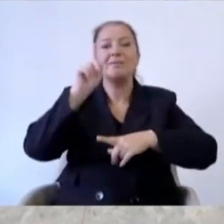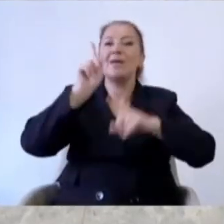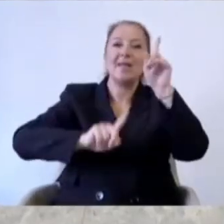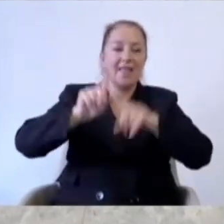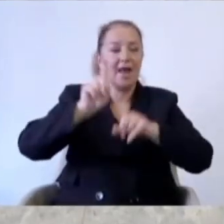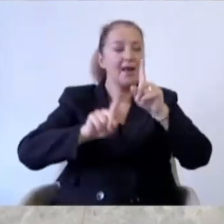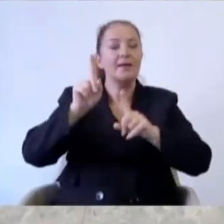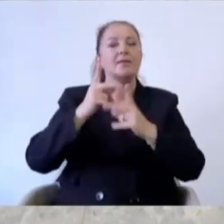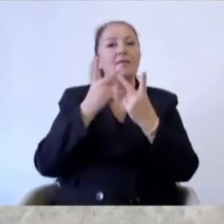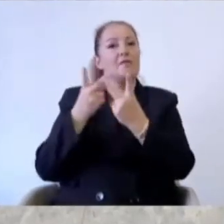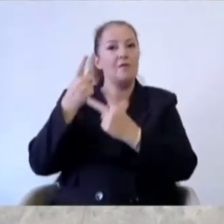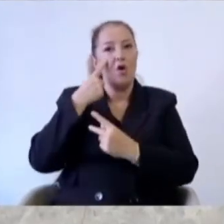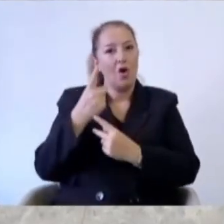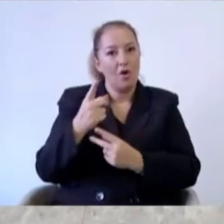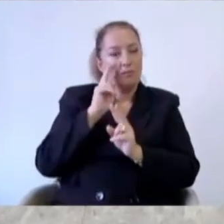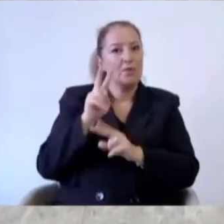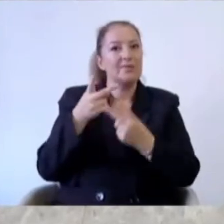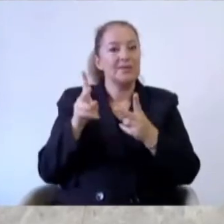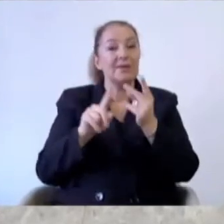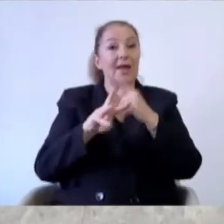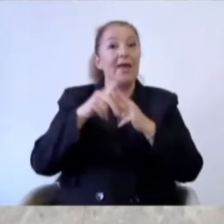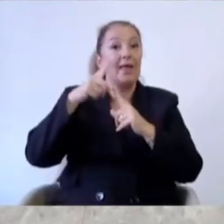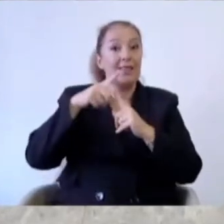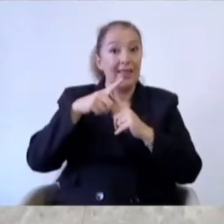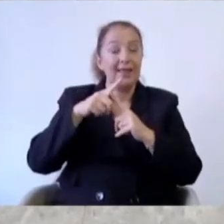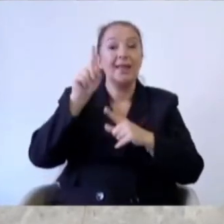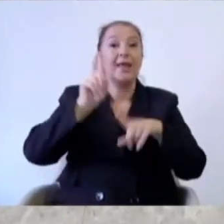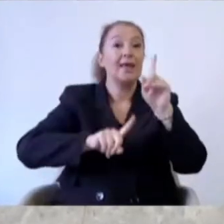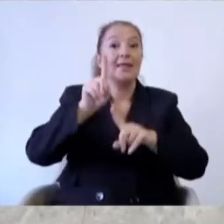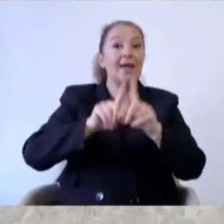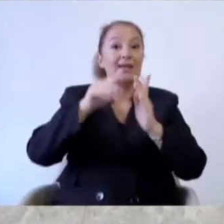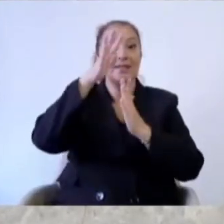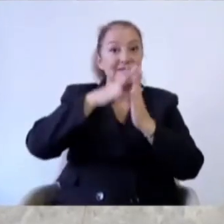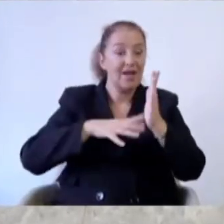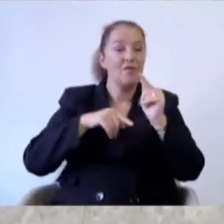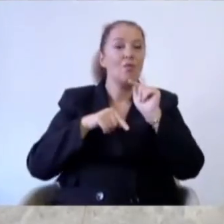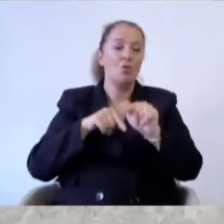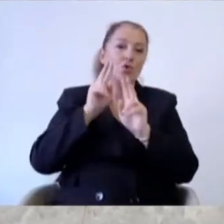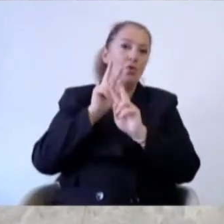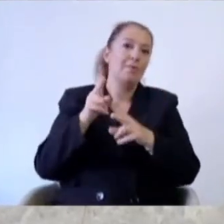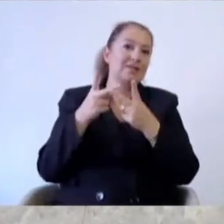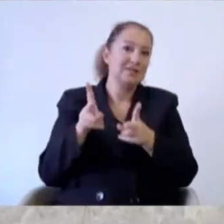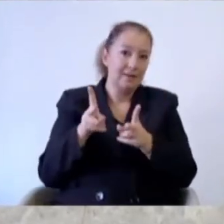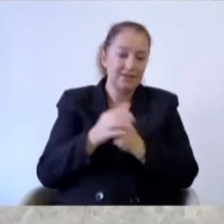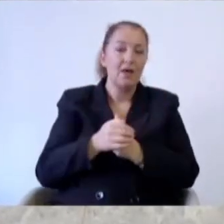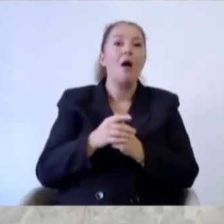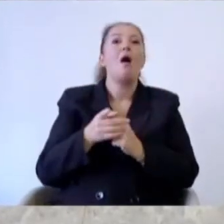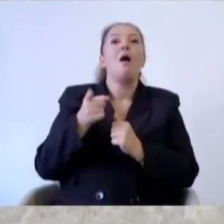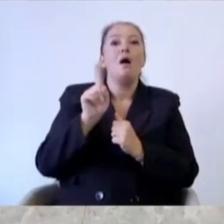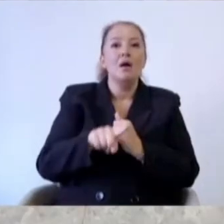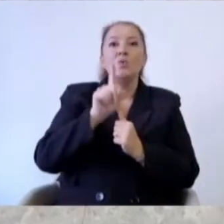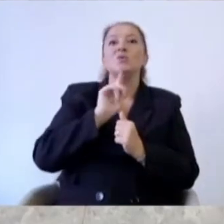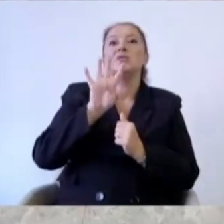sayfalarımızdan görebilirler. IETT'nin internet sayfasından da bu hatları görebilirler. Ayrıca